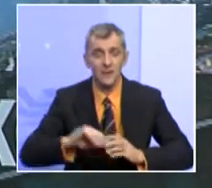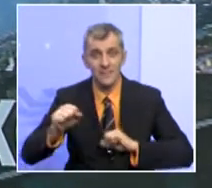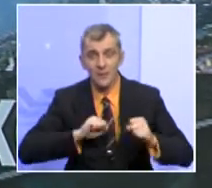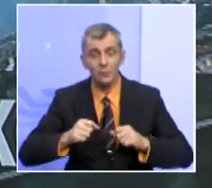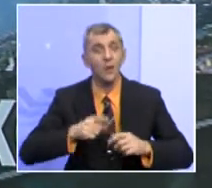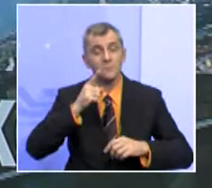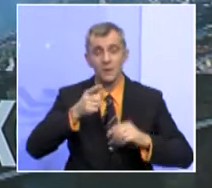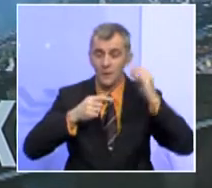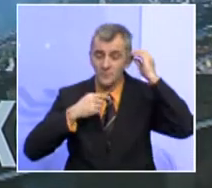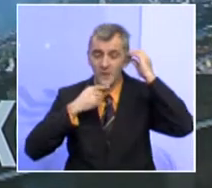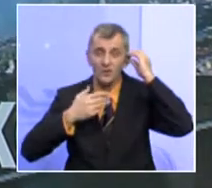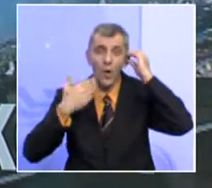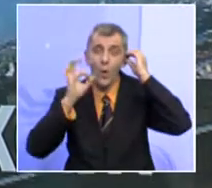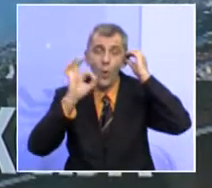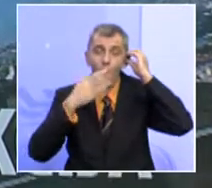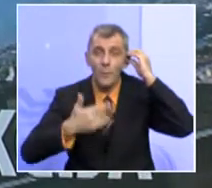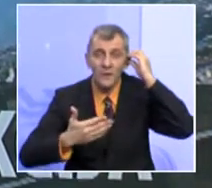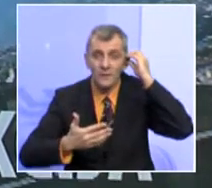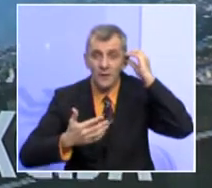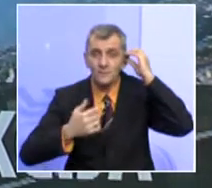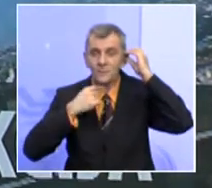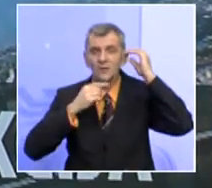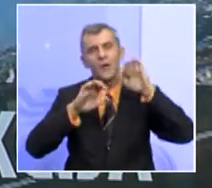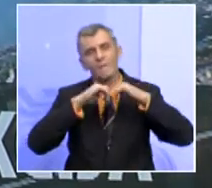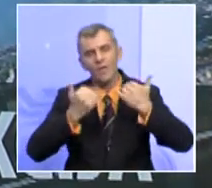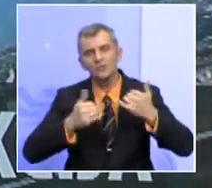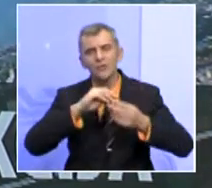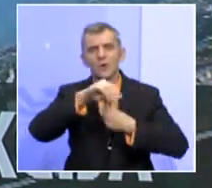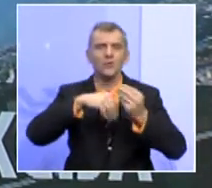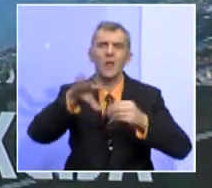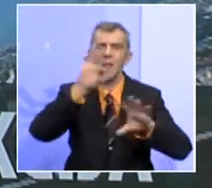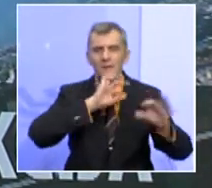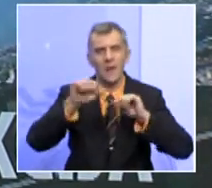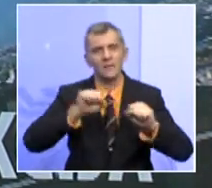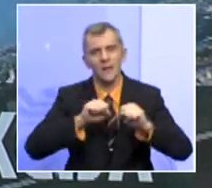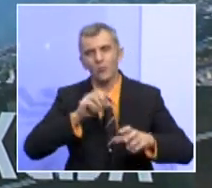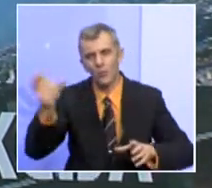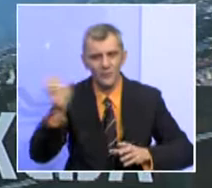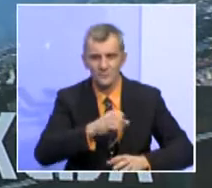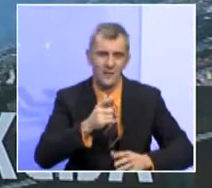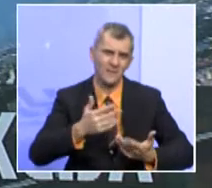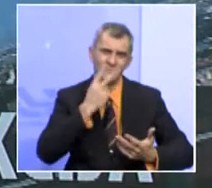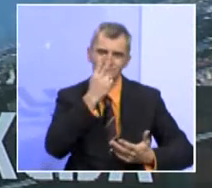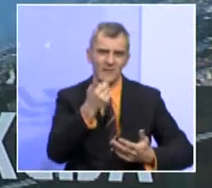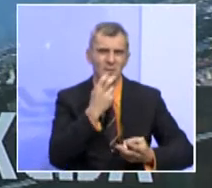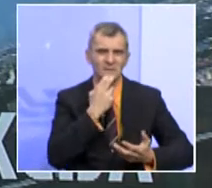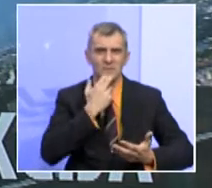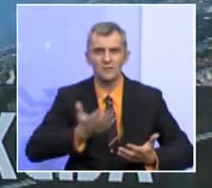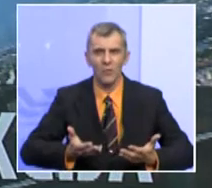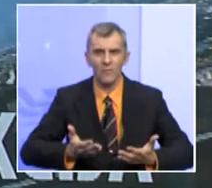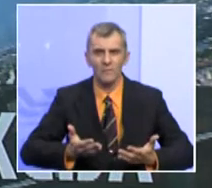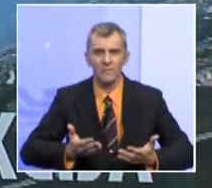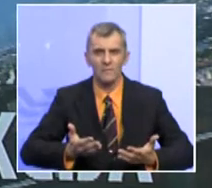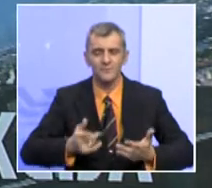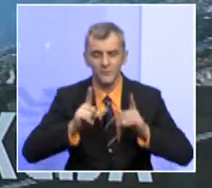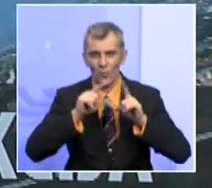se to onda pravda time kako neka vijeća roditelja biraju i postavljaju ravnatelje u školama. Pa gledajte, smiješno je to u jednoj ovakoj